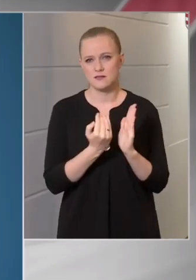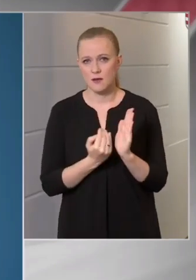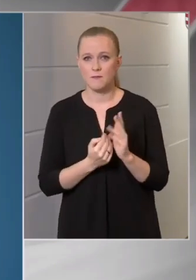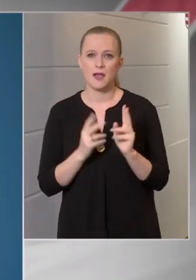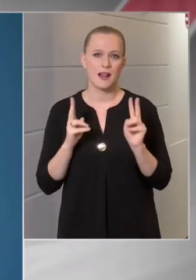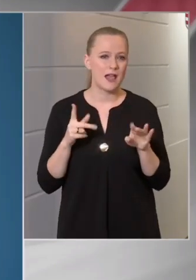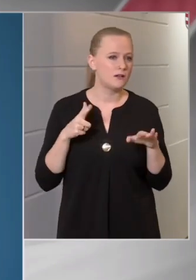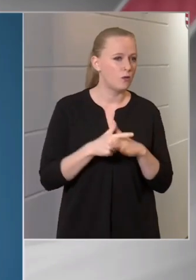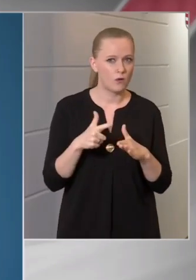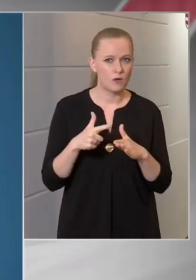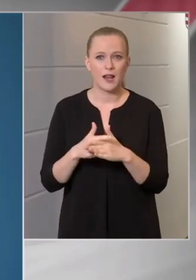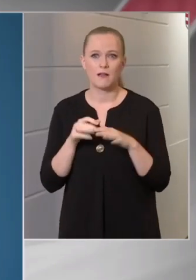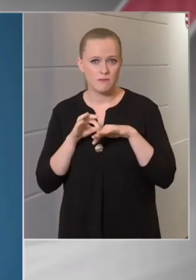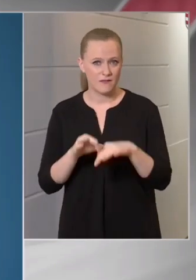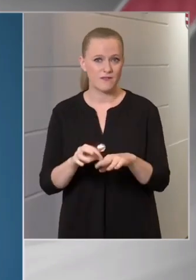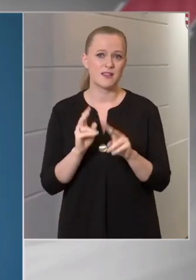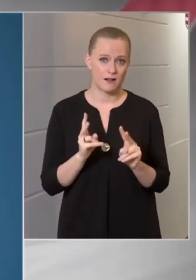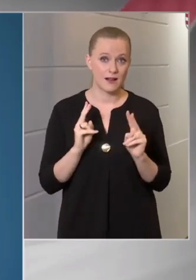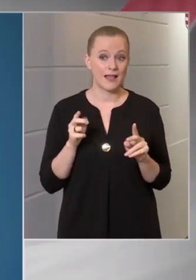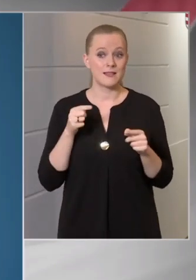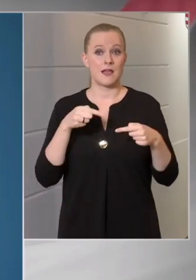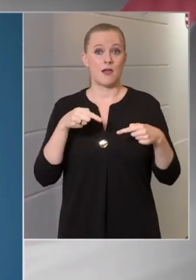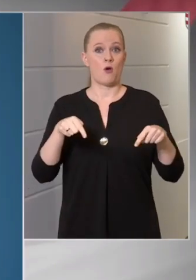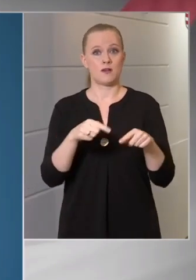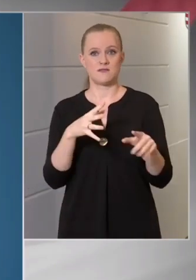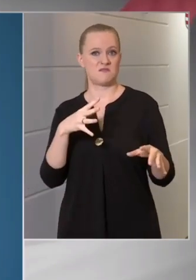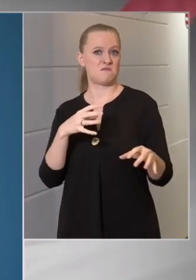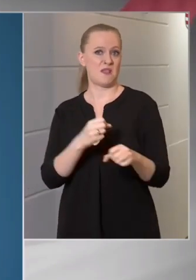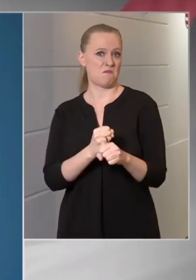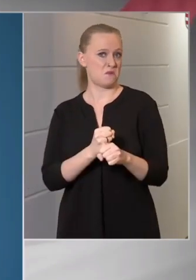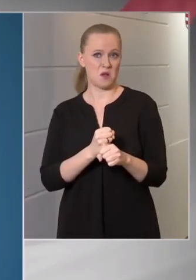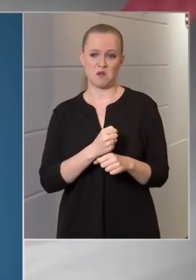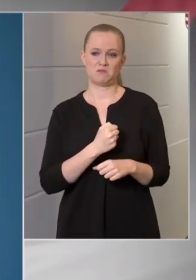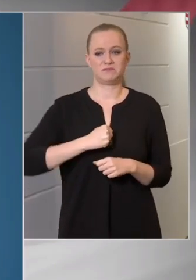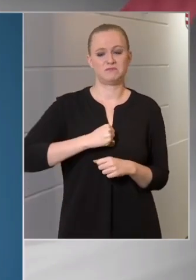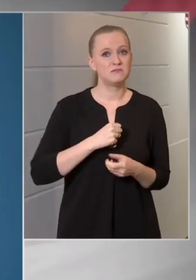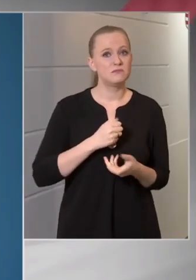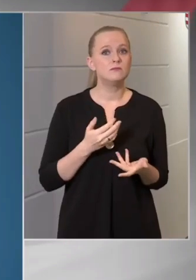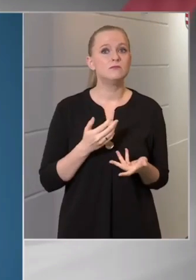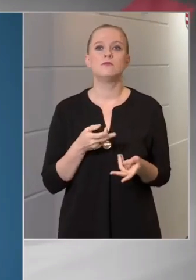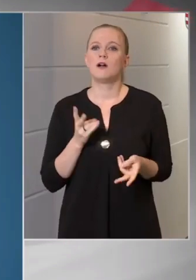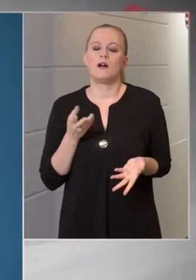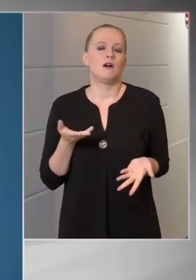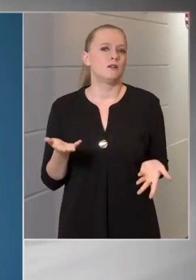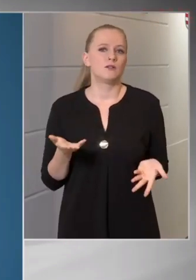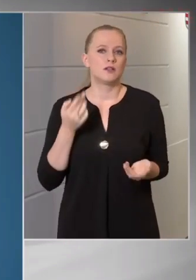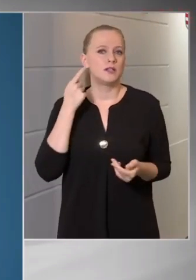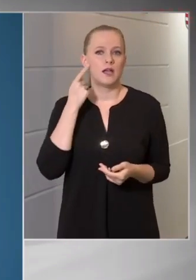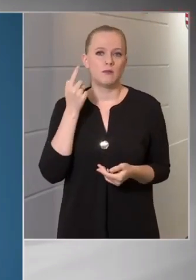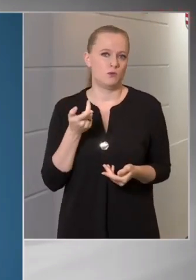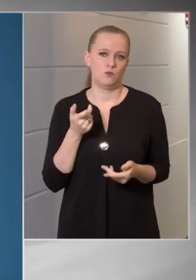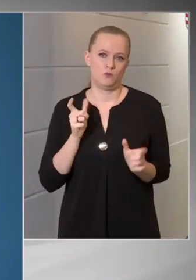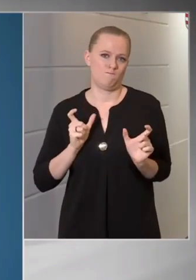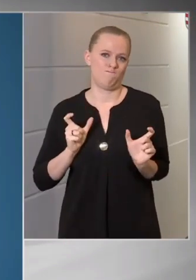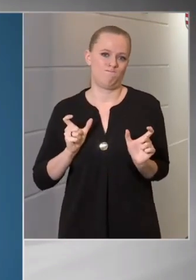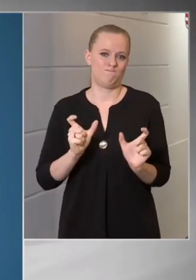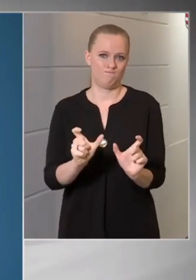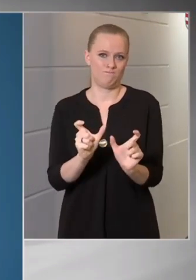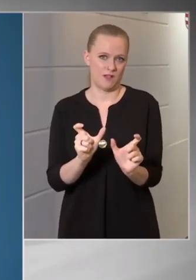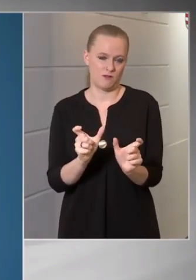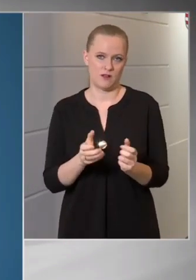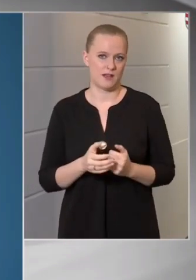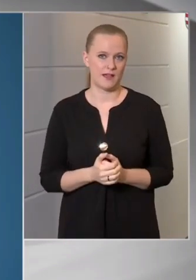korlátozásokat, de ha azokat nem tartjuk be, akkor nem tudjuk megakadályozni